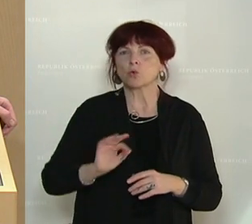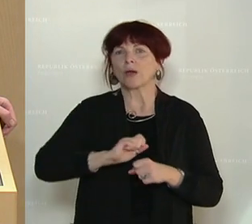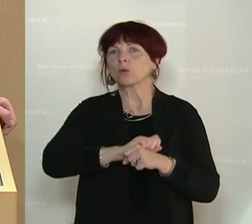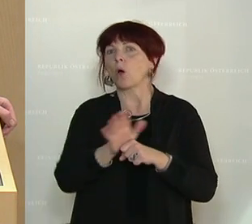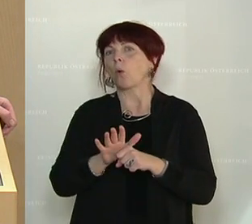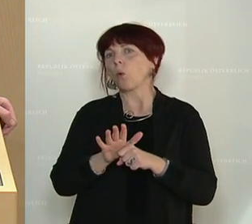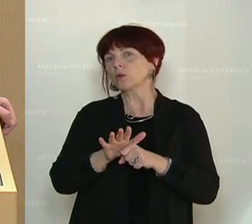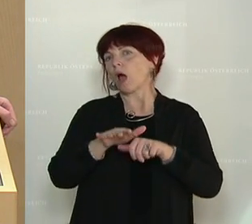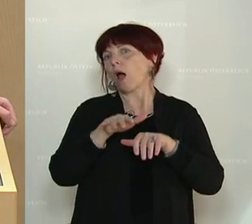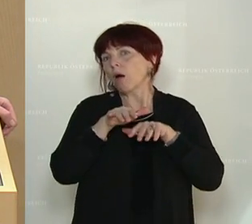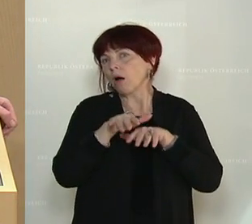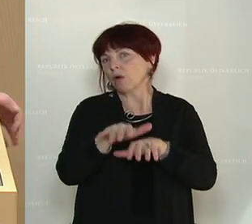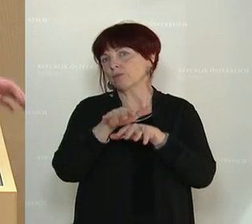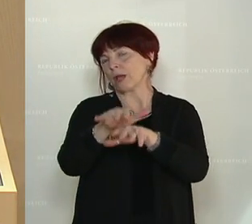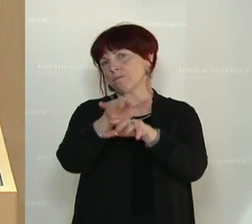nutzen.